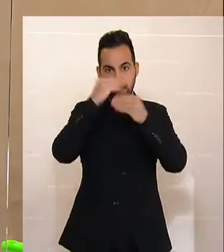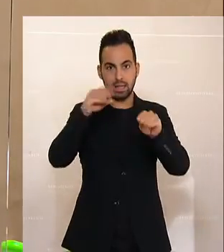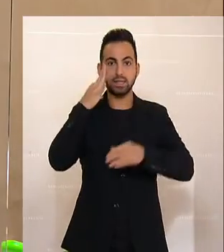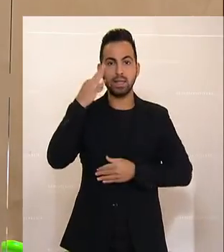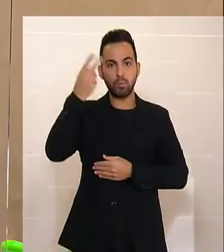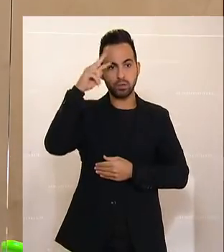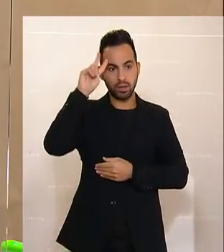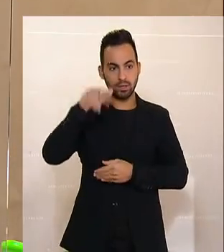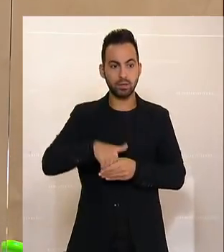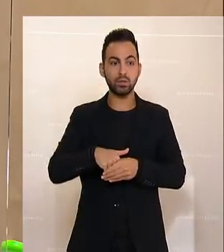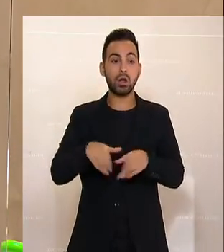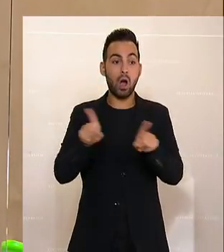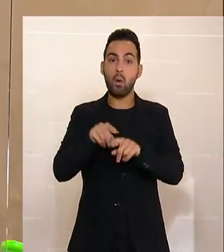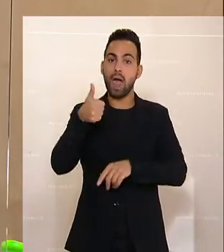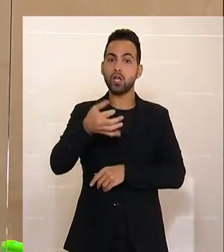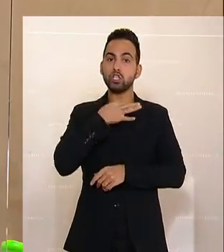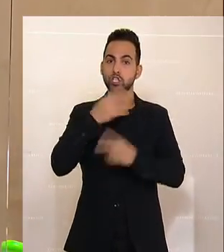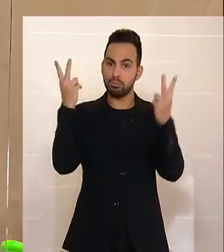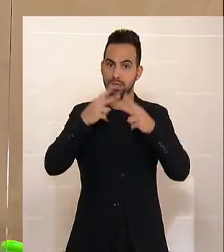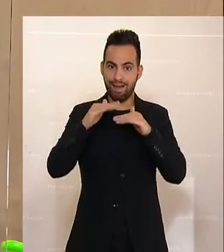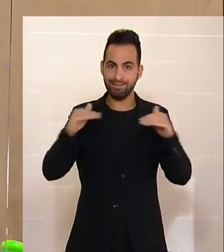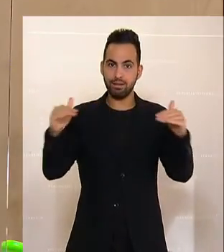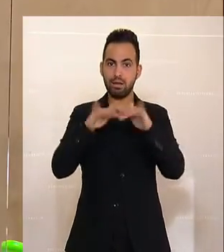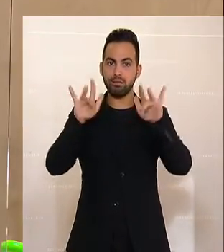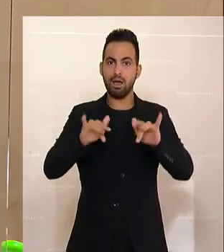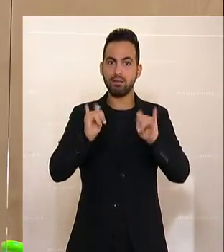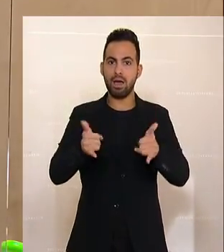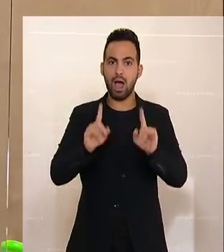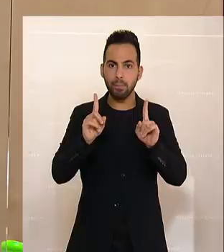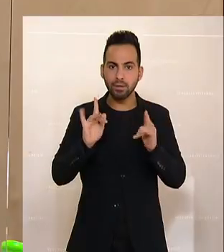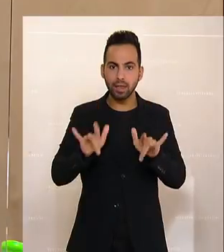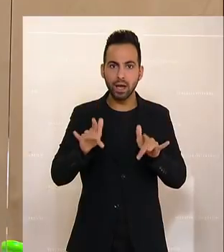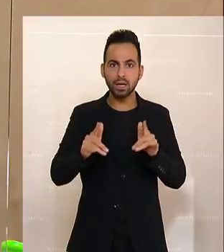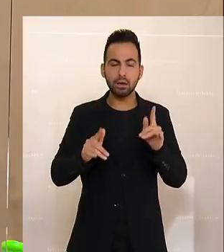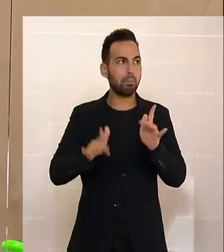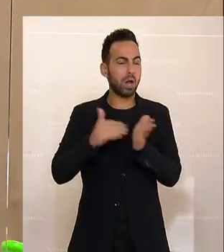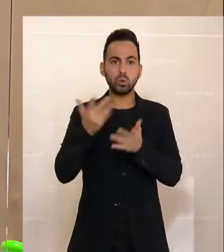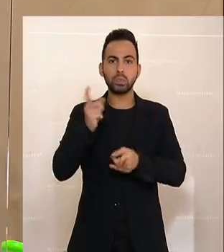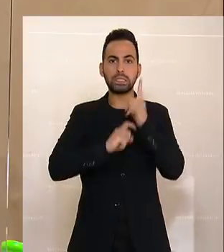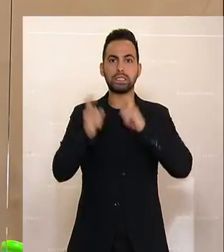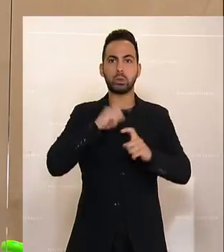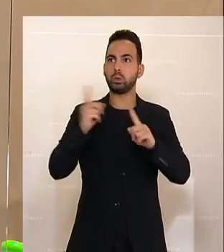Herren. Und es ist Einstimmigkeit da, ja, aber dafür hat es diesen Zirkus gebraucht.